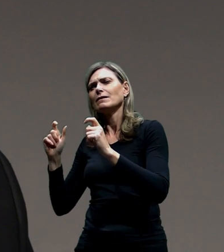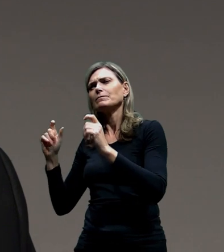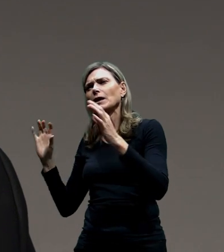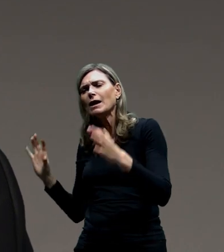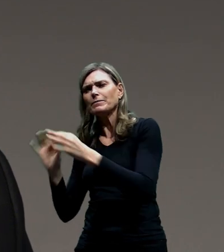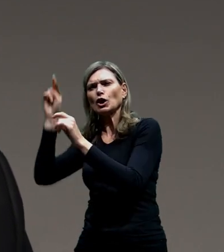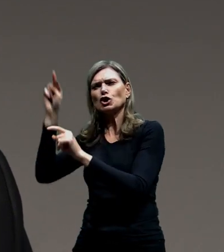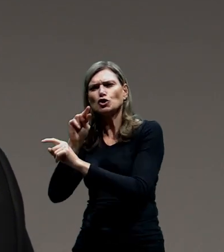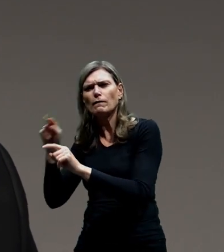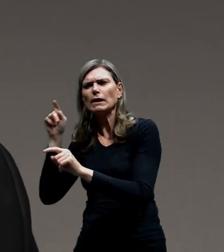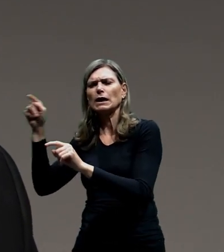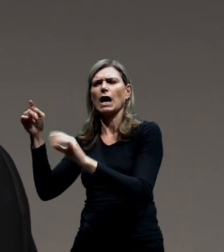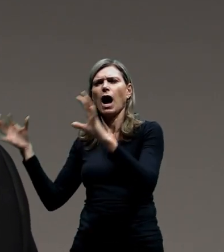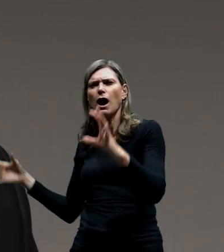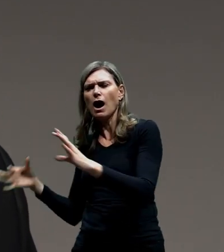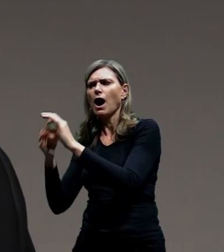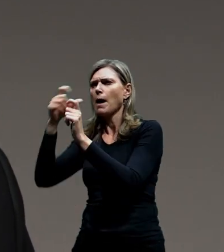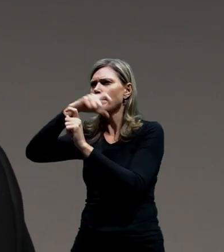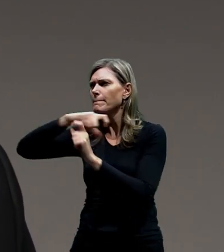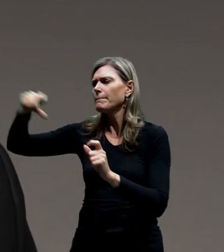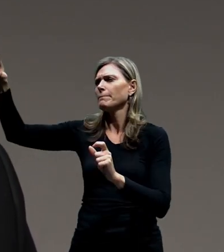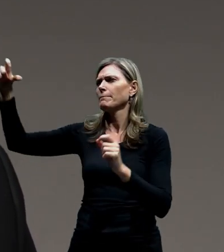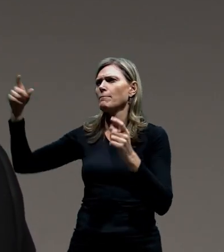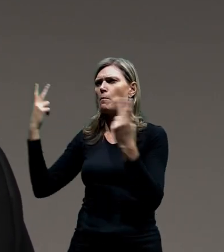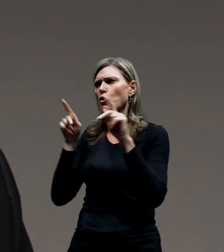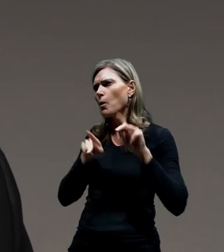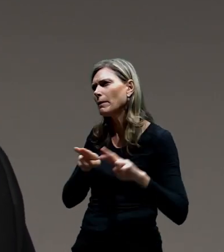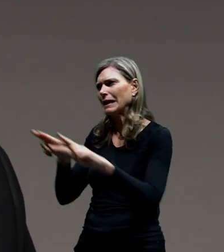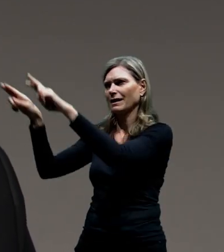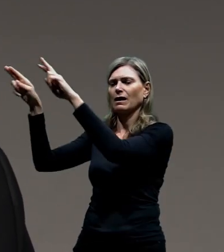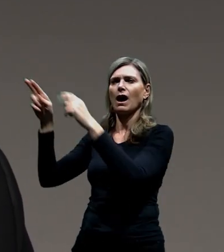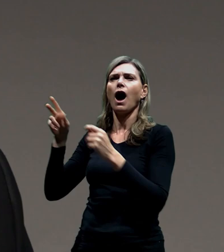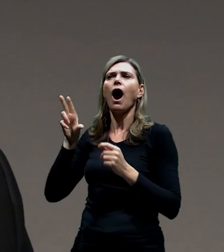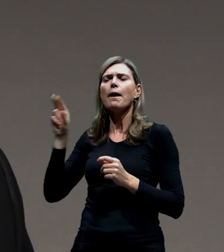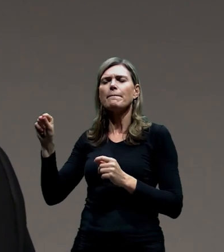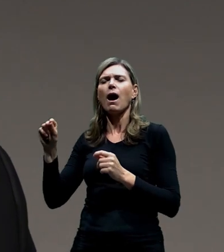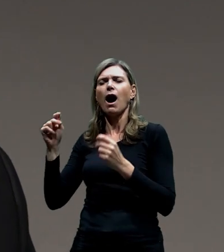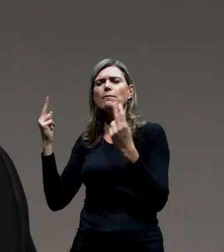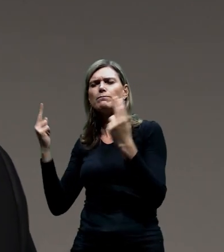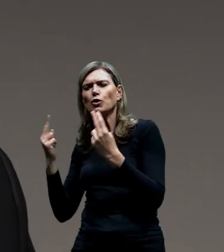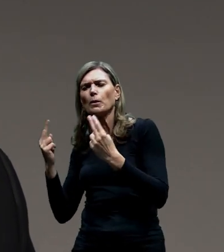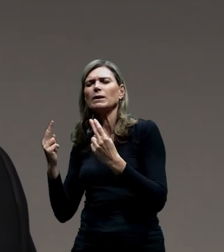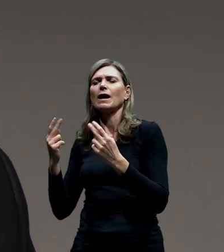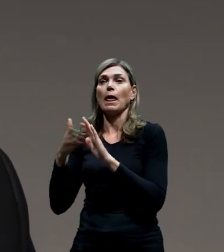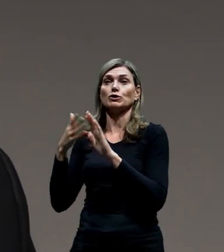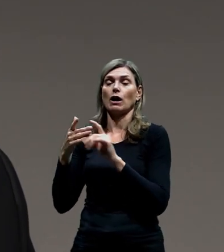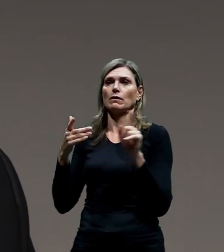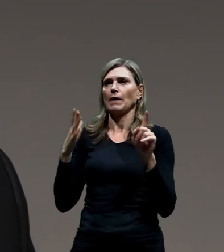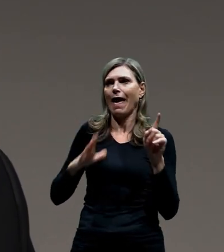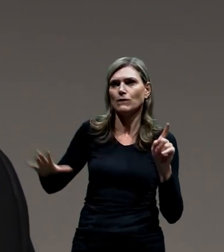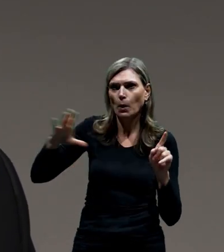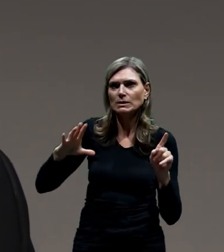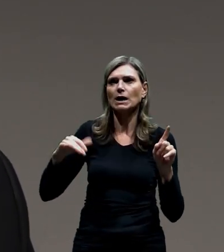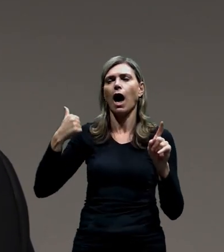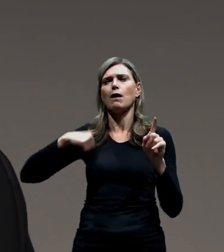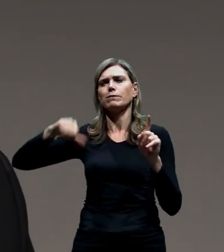kříž radiály nebo jsou k nim paralelní, ale existují tam kapacitní objízdné trasy. Máme tam vedle sebe Evropskou, máme tam vedle sebe